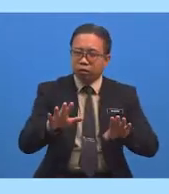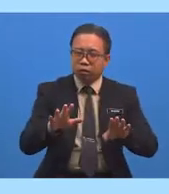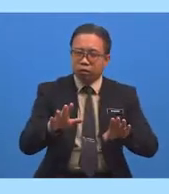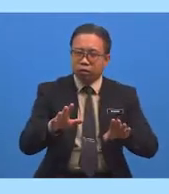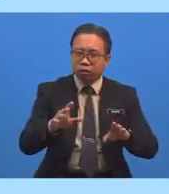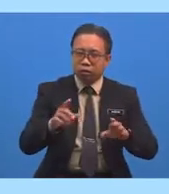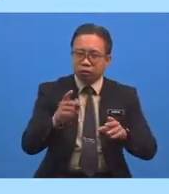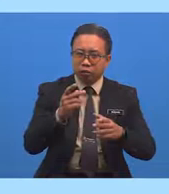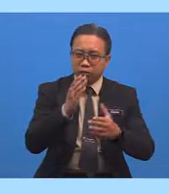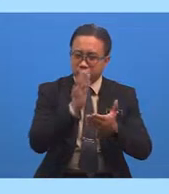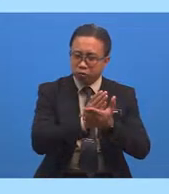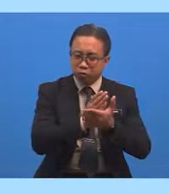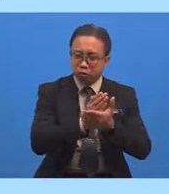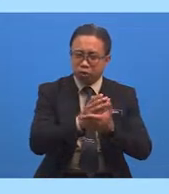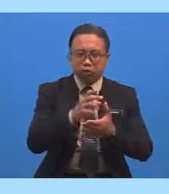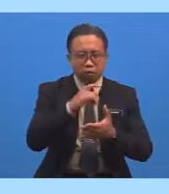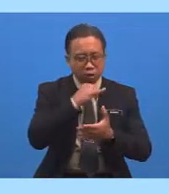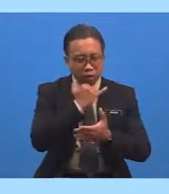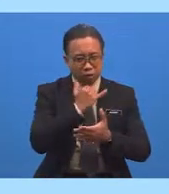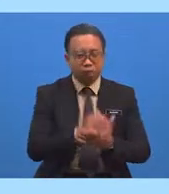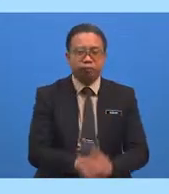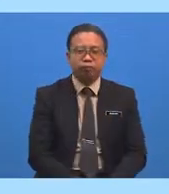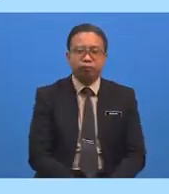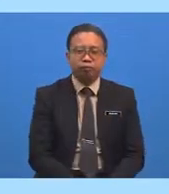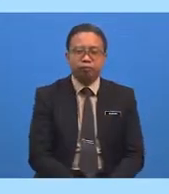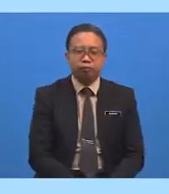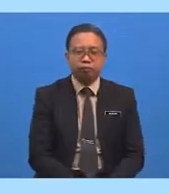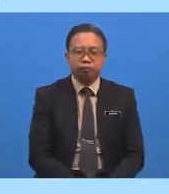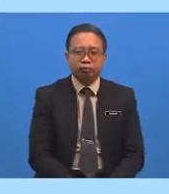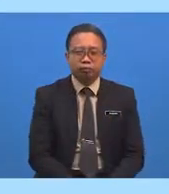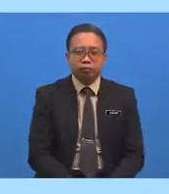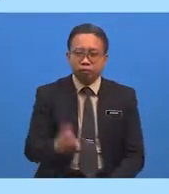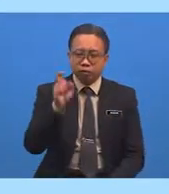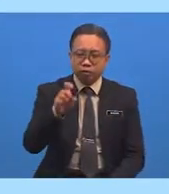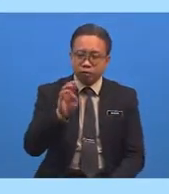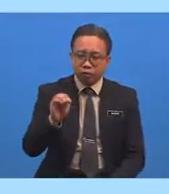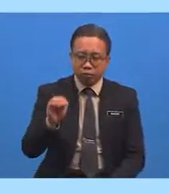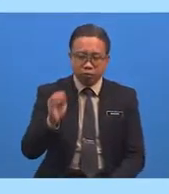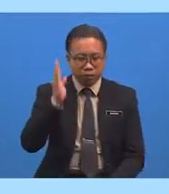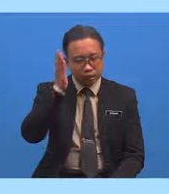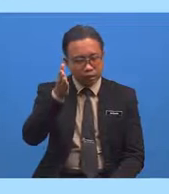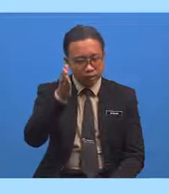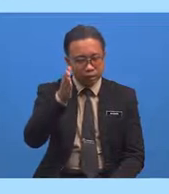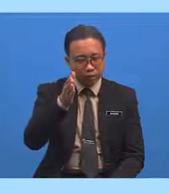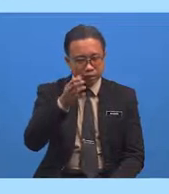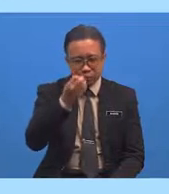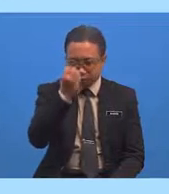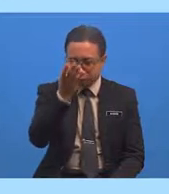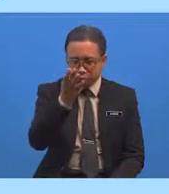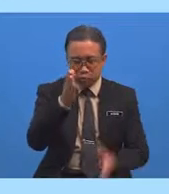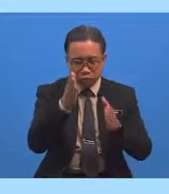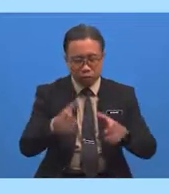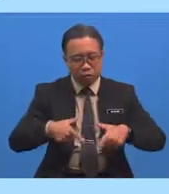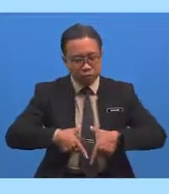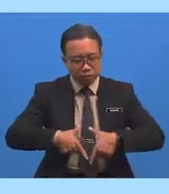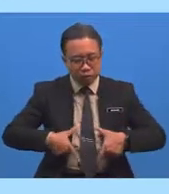Kemungkaran Ha Mesti Murid-murid Akan Katakan Orang Yang